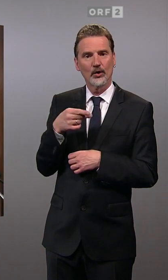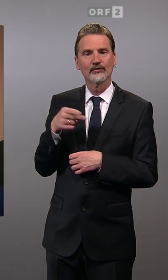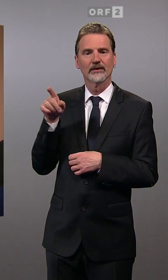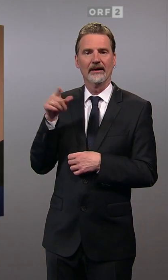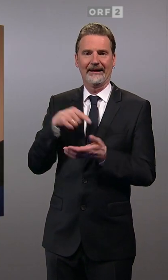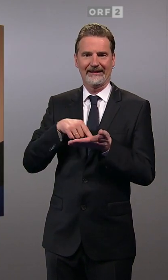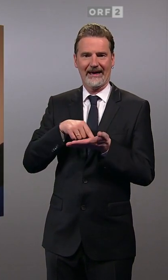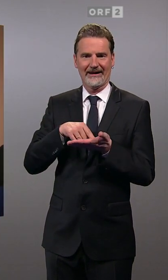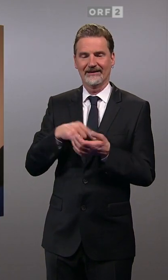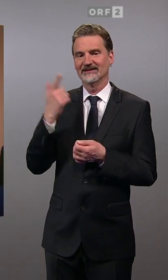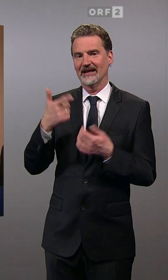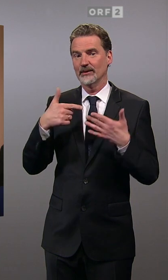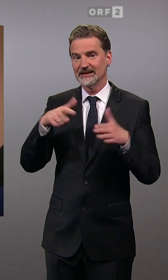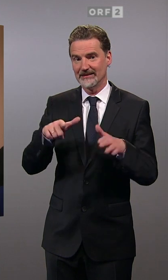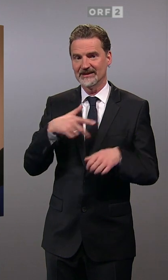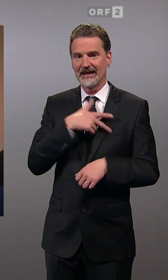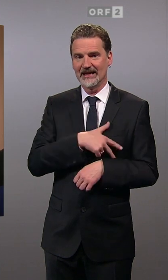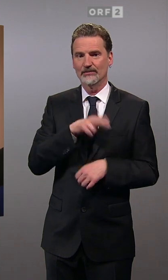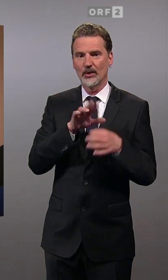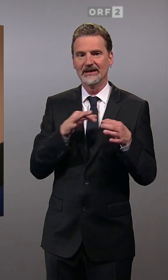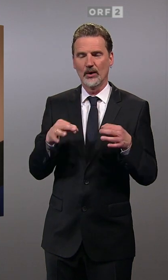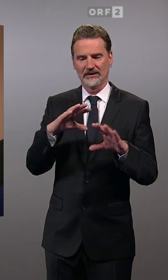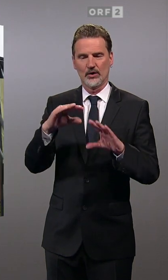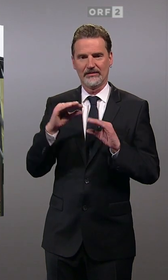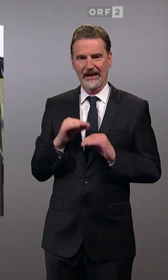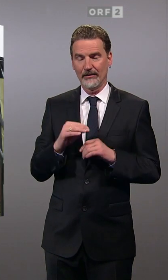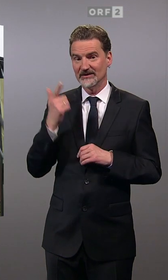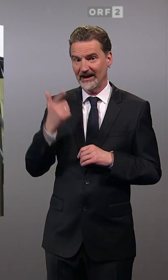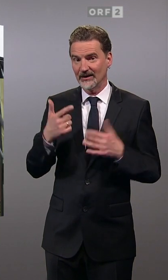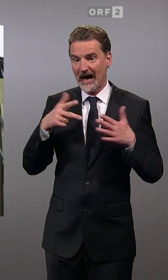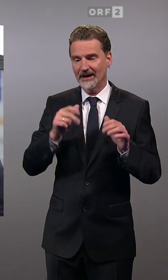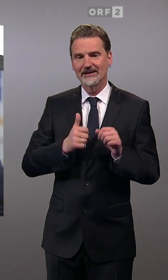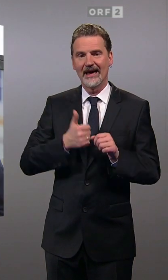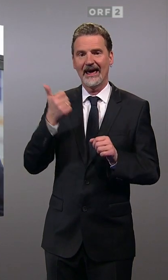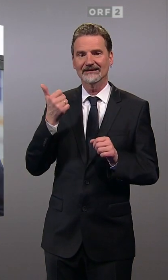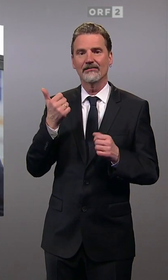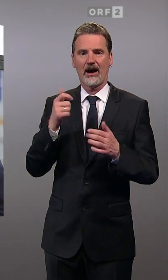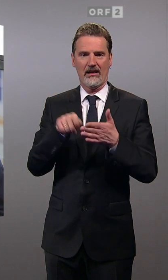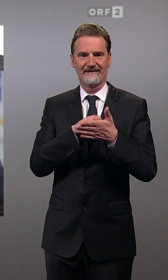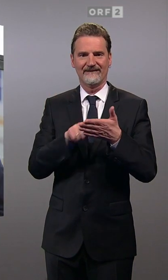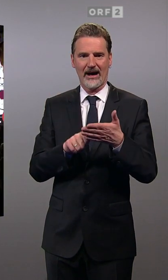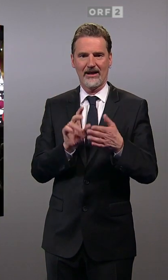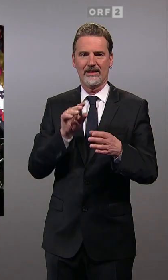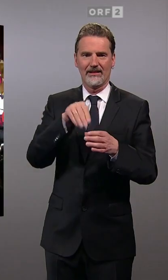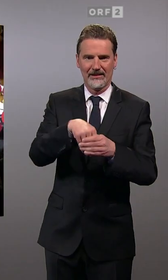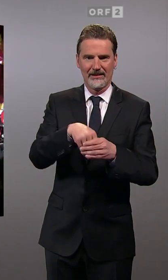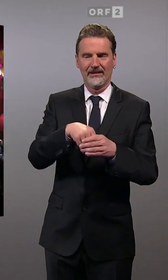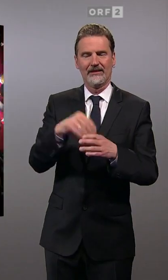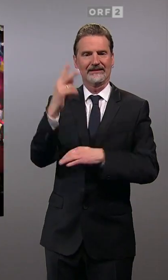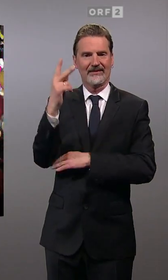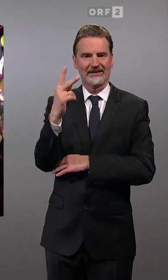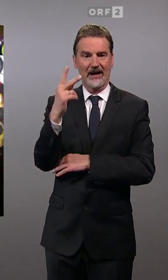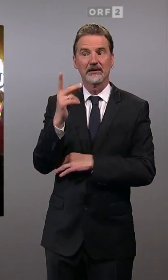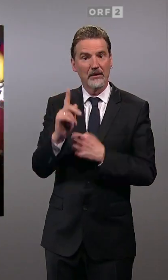SPÖ Niederösterreich und geht 2018 in seine erste Wahl. Dort holt er zwar ein Plus, was 15 Jahre lang nicht